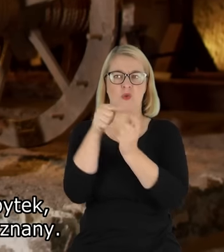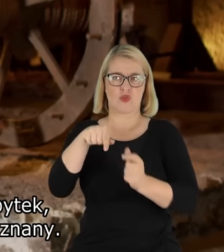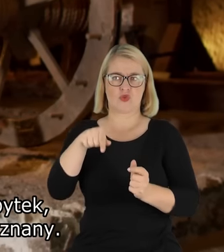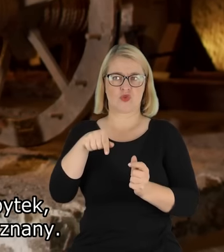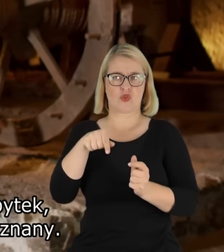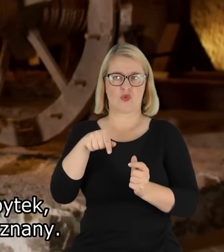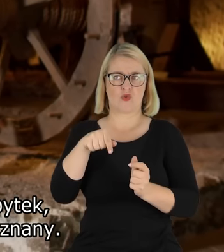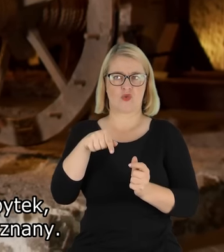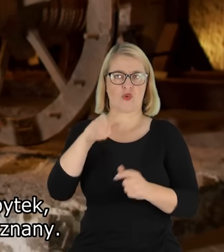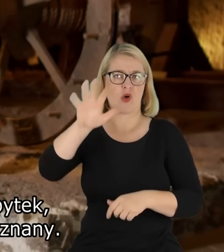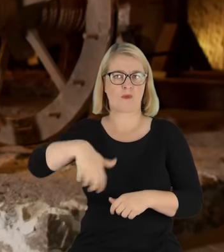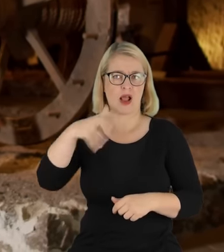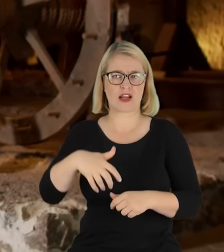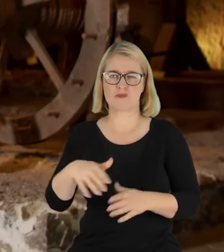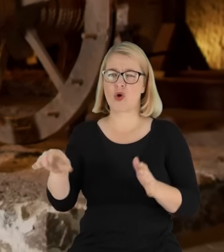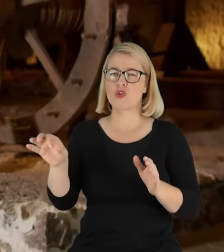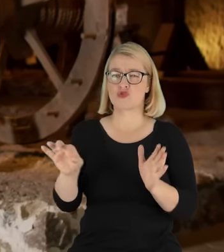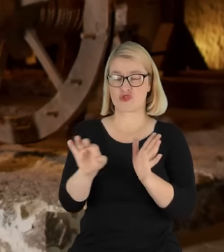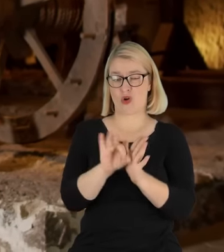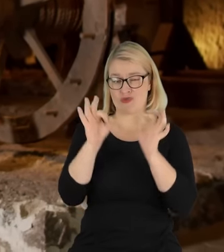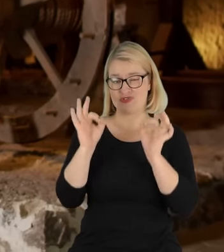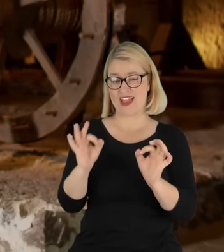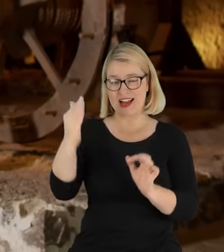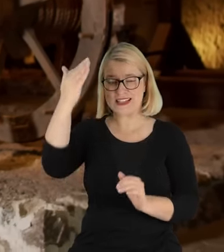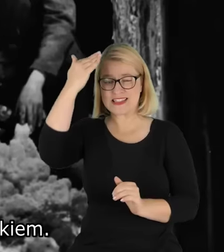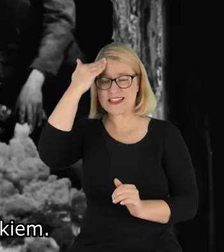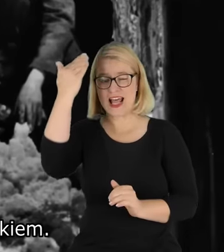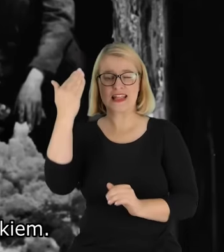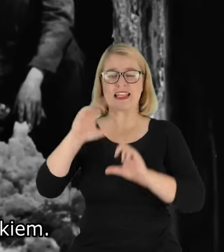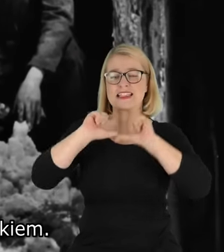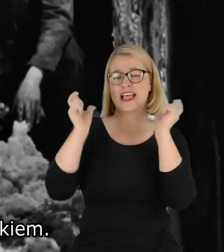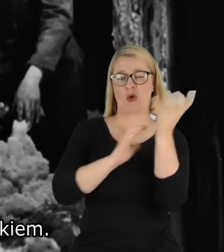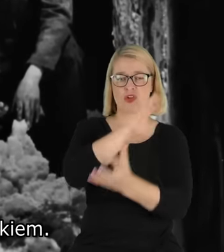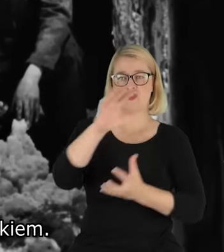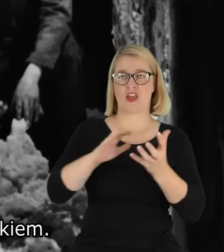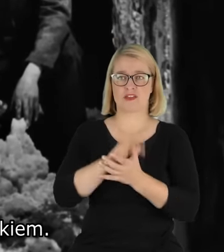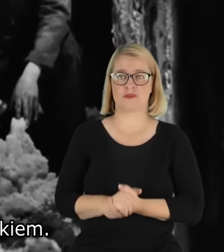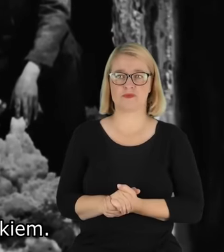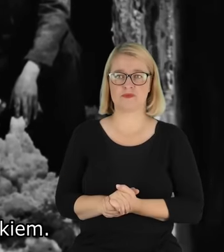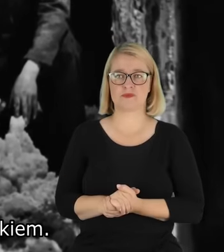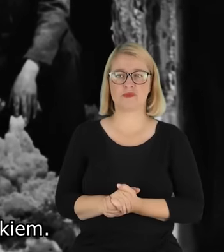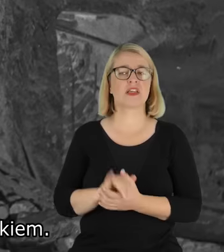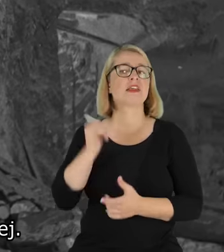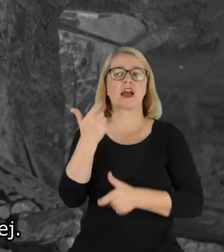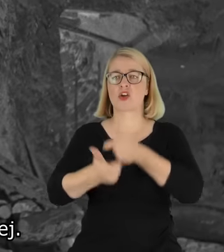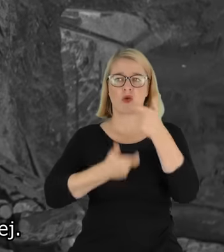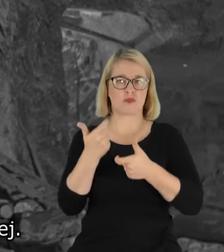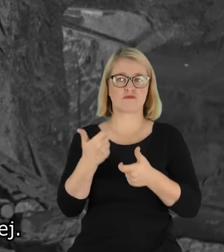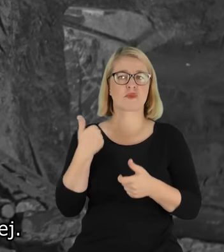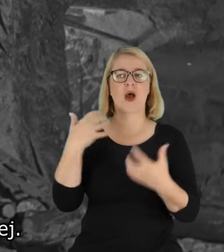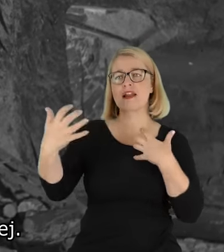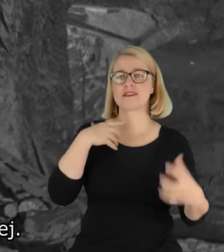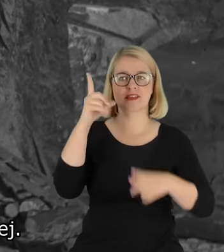światowej znany. Jak on to zrobił? Prof. Długosz był artystą fotografikiem, nie był